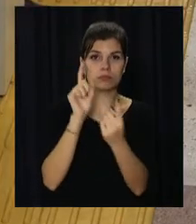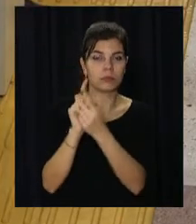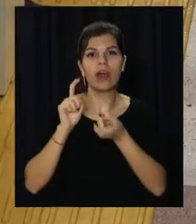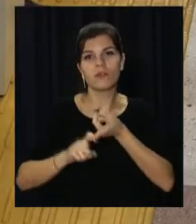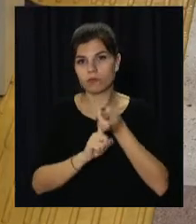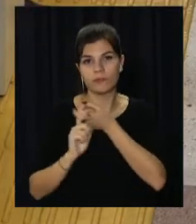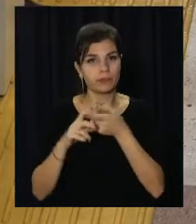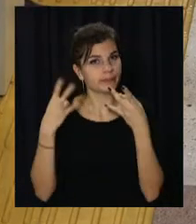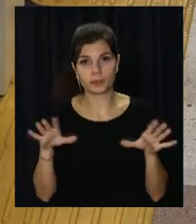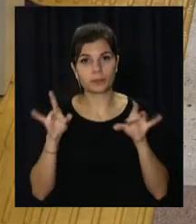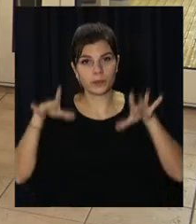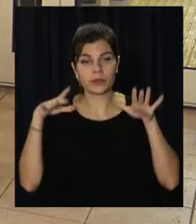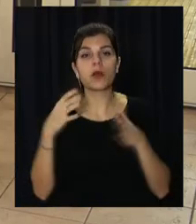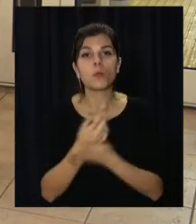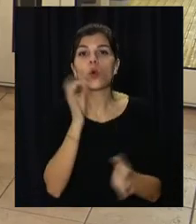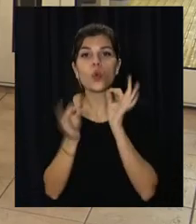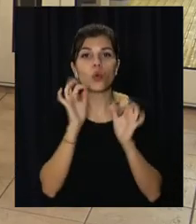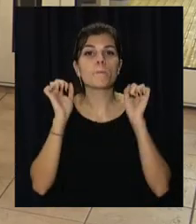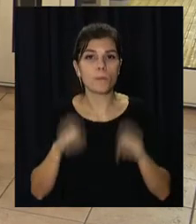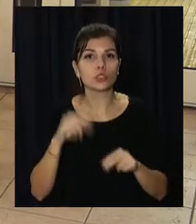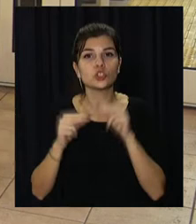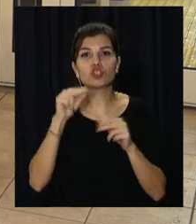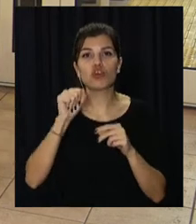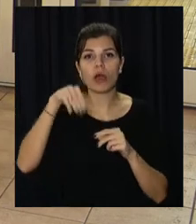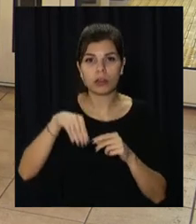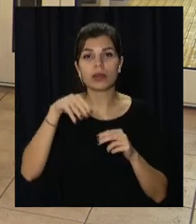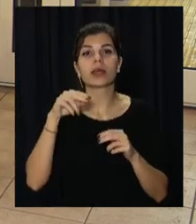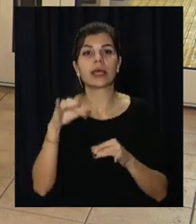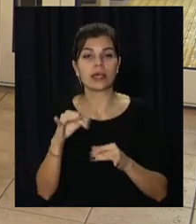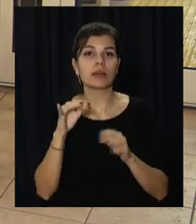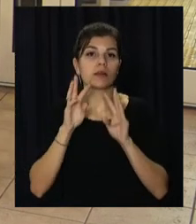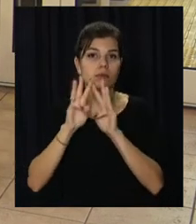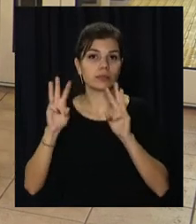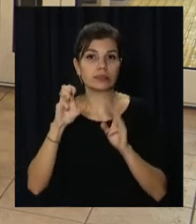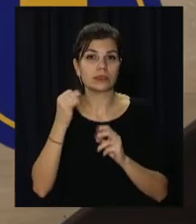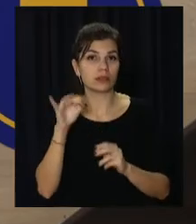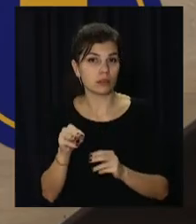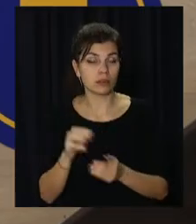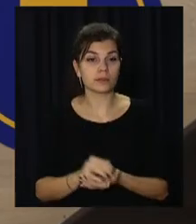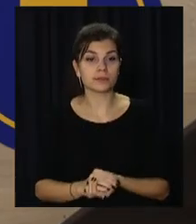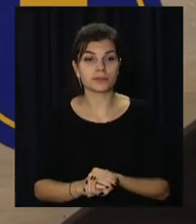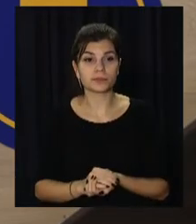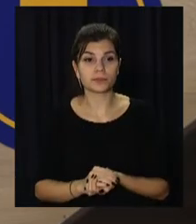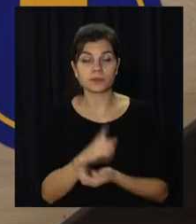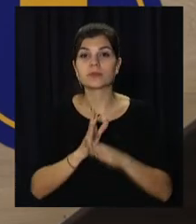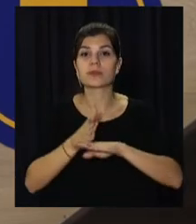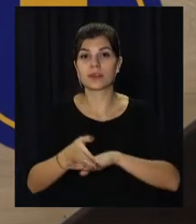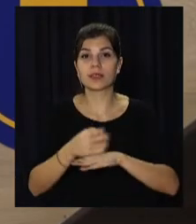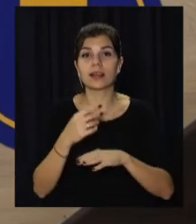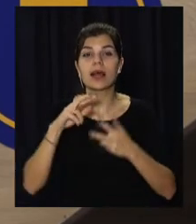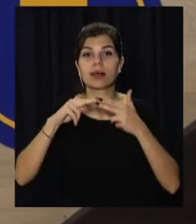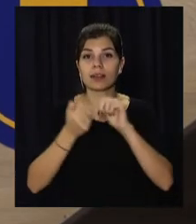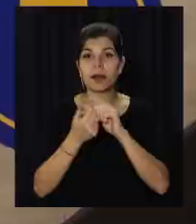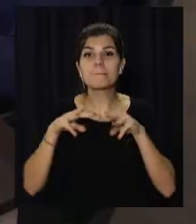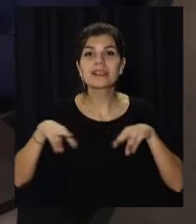помітили – телефонні консультації – один з найпопулярніших способів комунікації. Здебільшого людей цікавить, як прописатись в оселі або